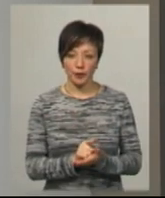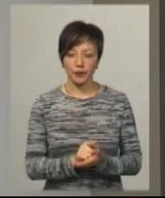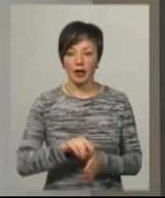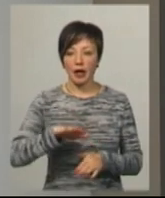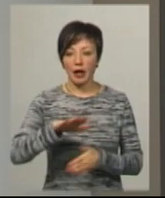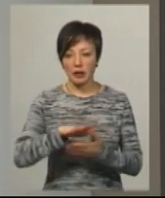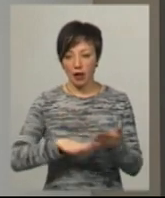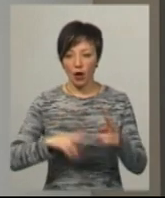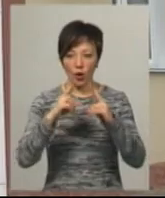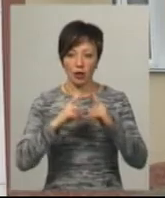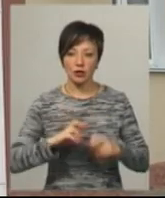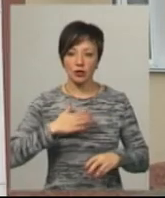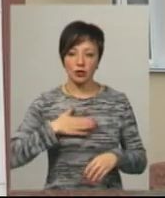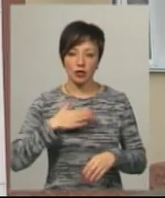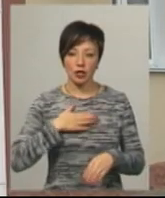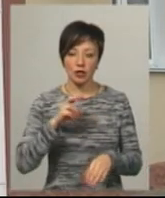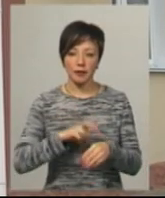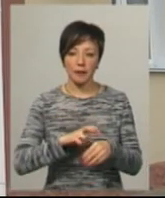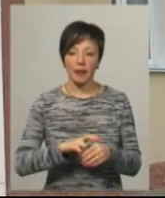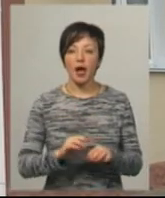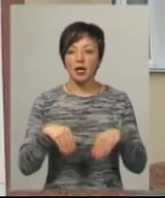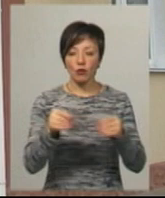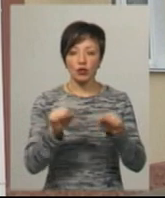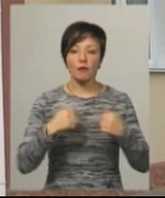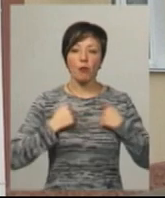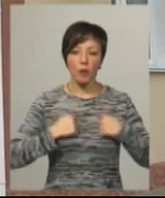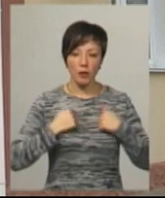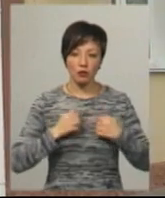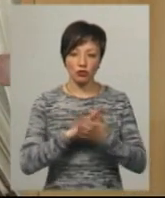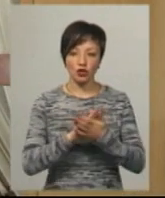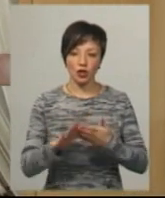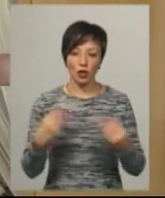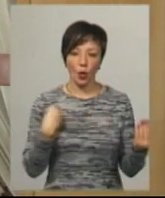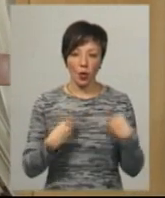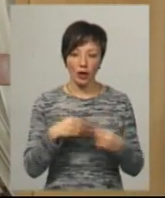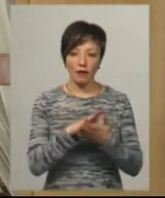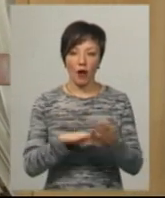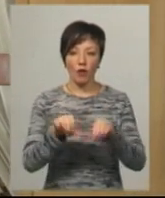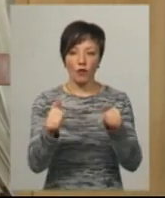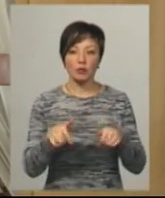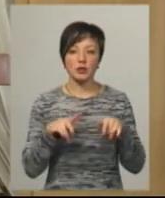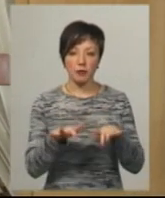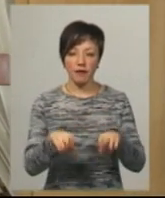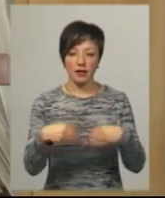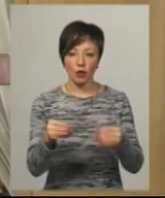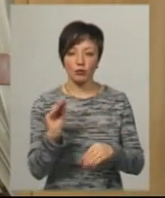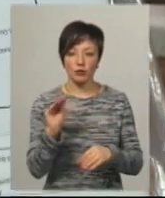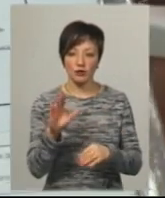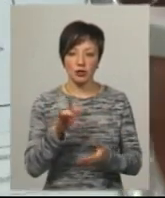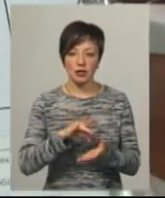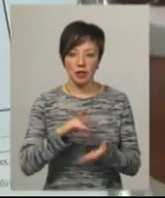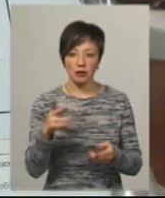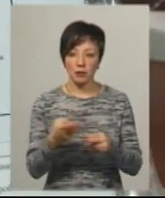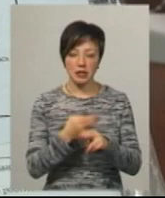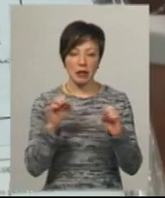А далі їх оглядає наш фельдшер. Після огляду дають можливість помитись та чистий одяг. Далі оформлюють справу. Видають посвідчення центру,